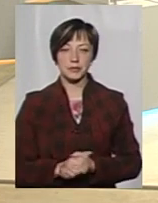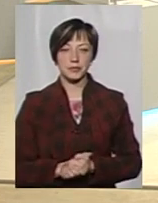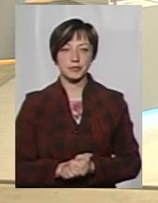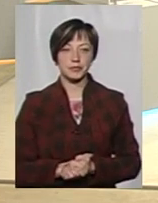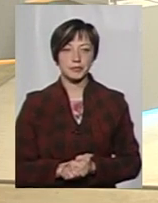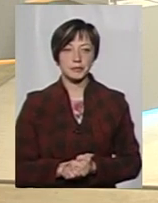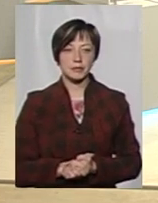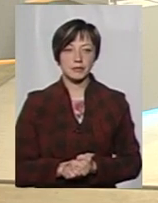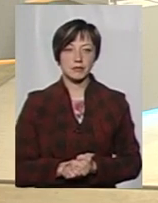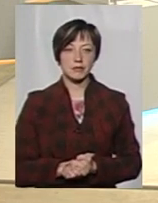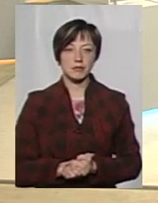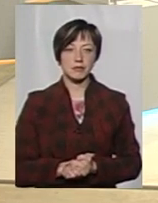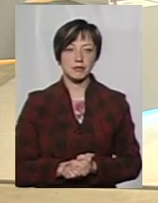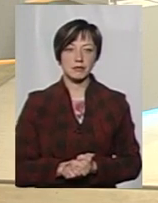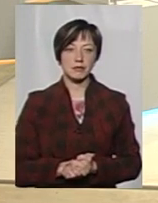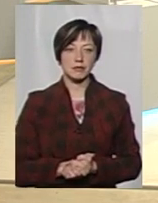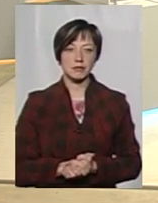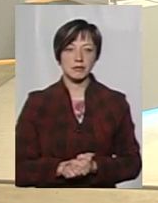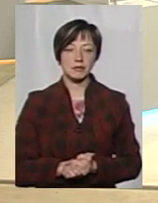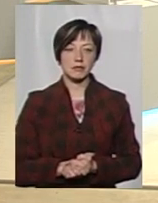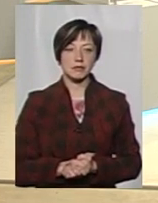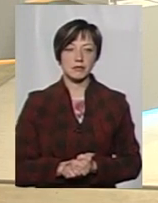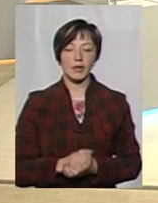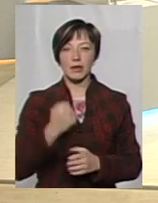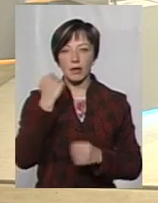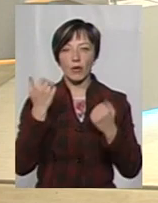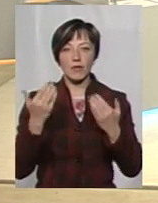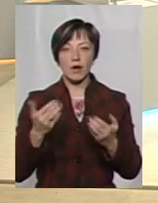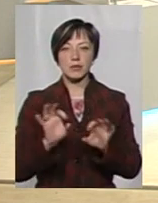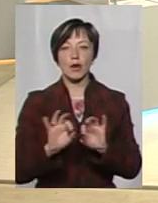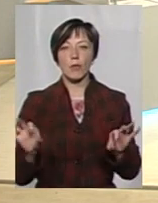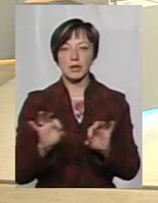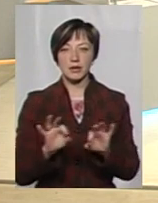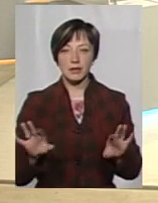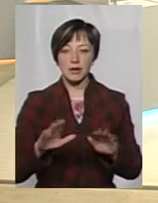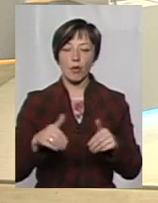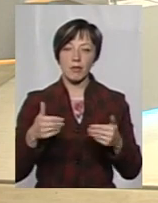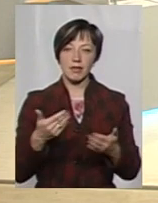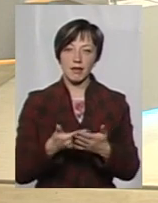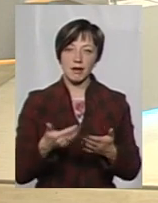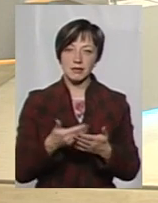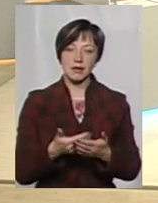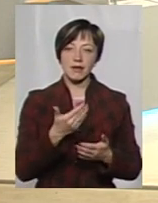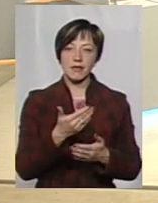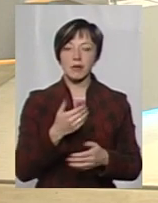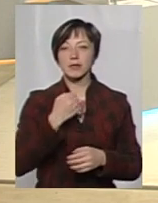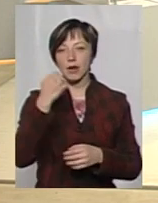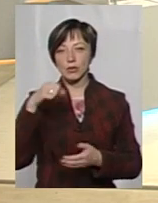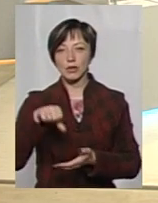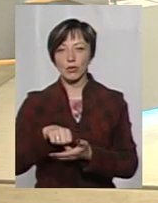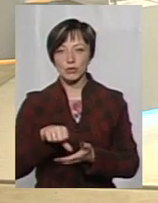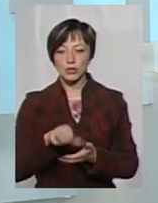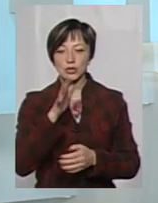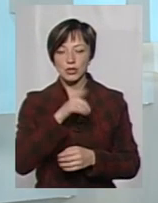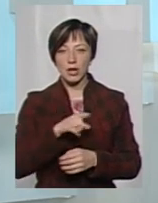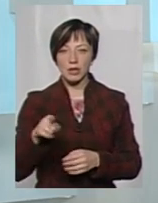мінімум. Дякую. Надіюся, будемо співпрацювати. Я дякую вам за коментарі, за рекомендації. Вам, пане Сергію, дякую за участь.